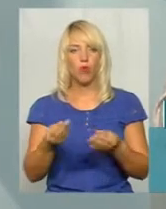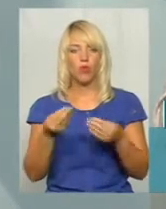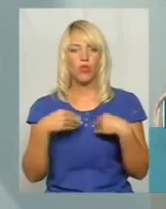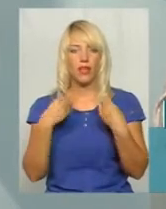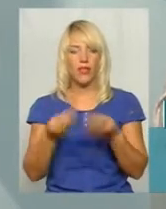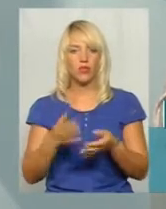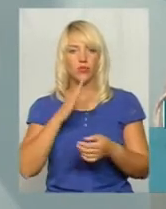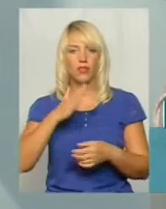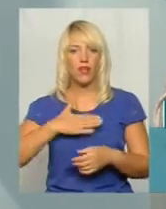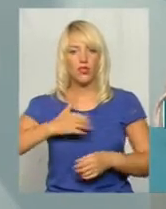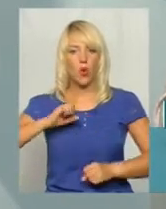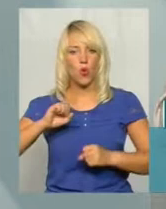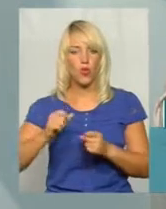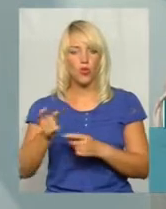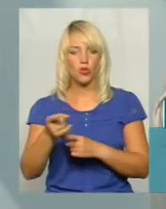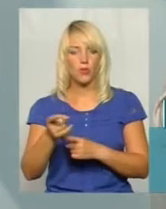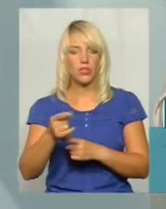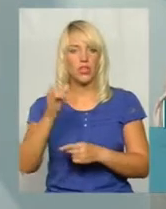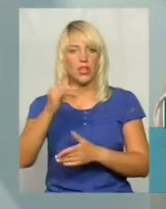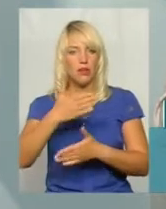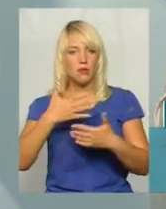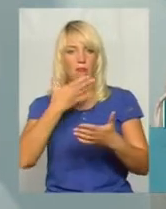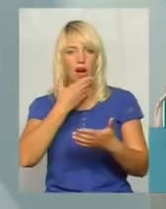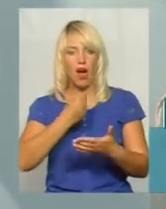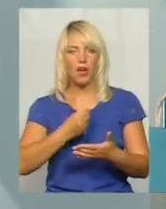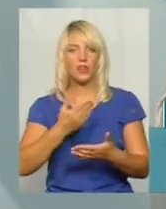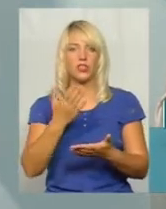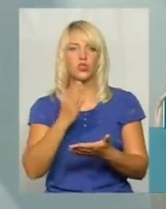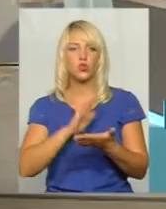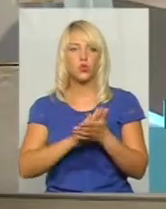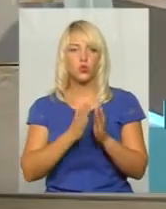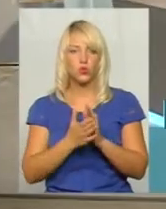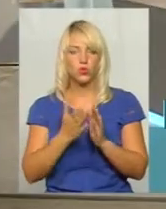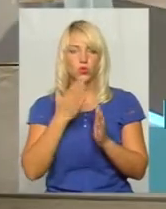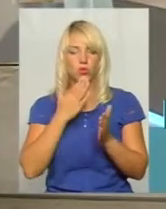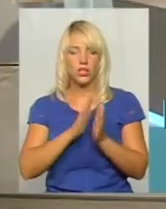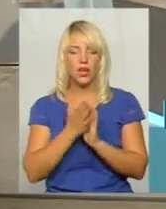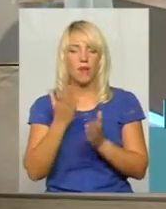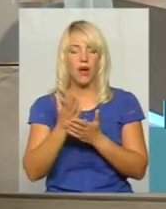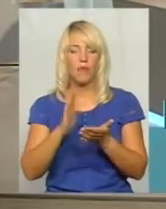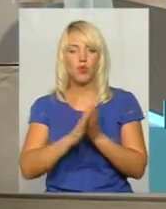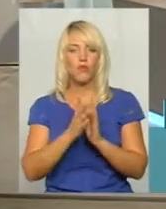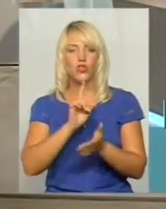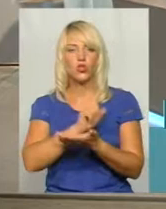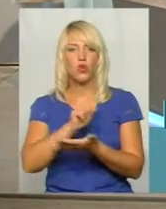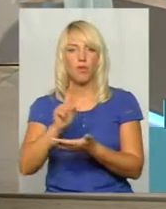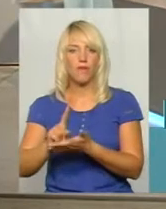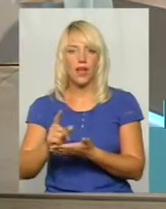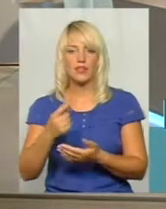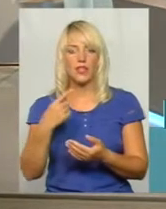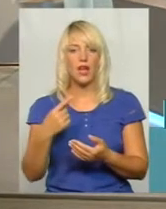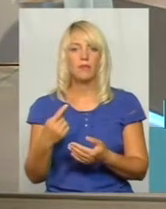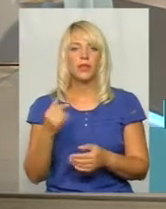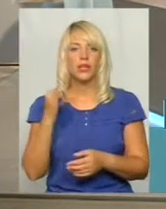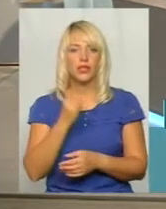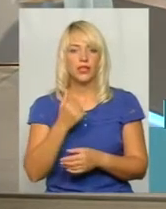колеги тернопільчани. Тому ми маємо гарні стосунки, маємо договорні зобов'язання один перед одним. І я думаю,